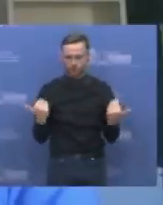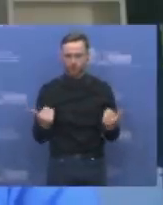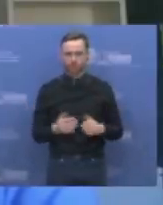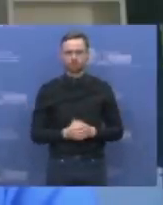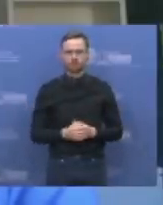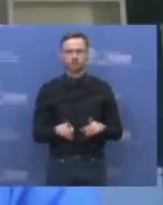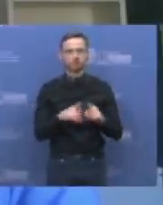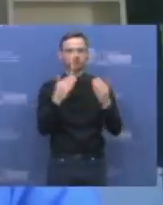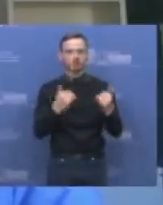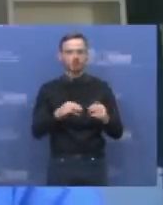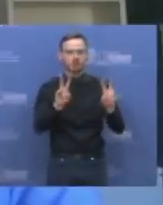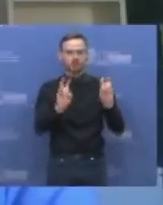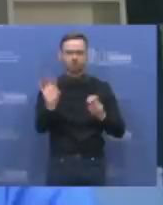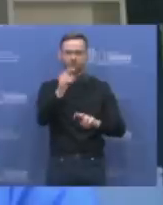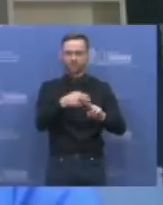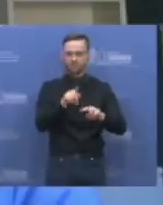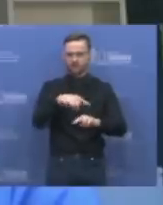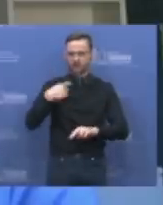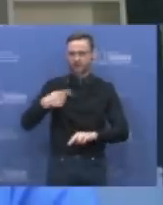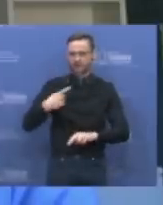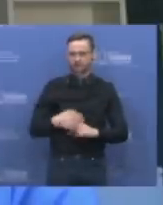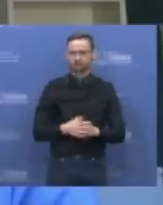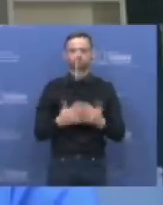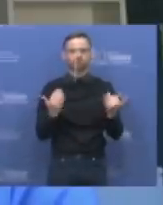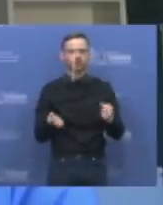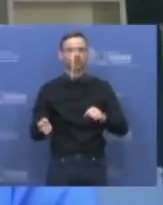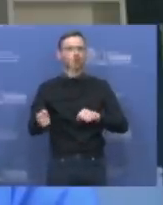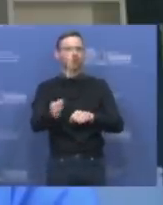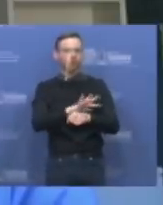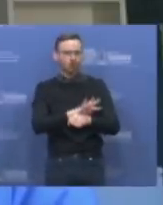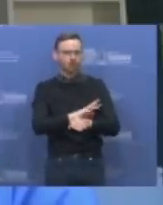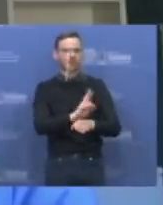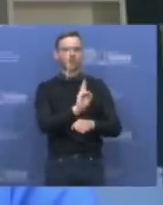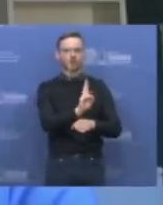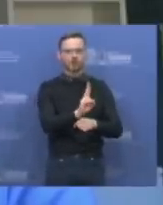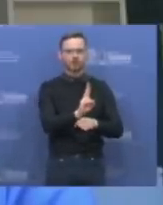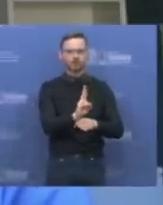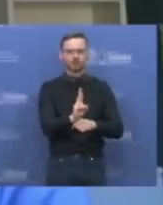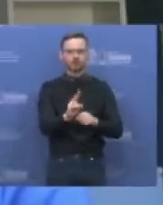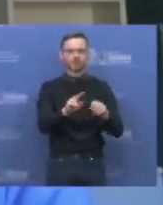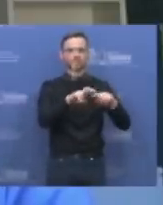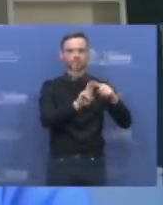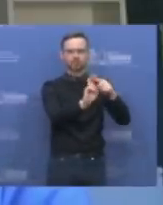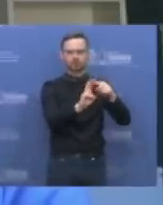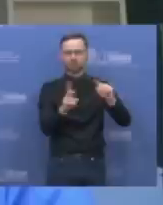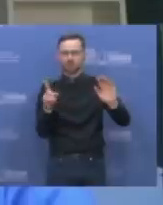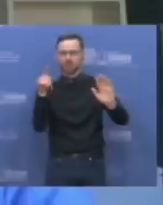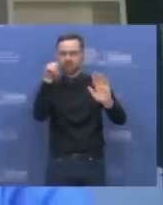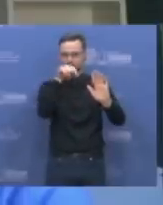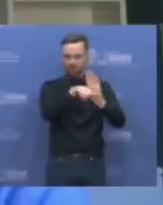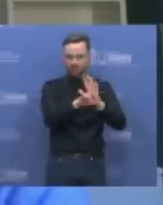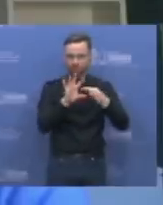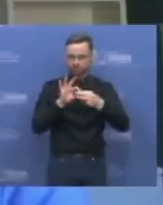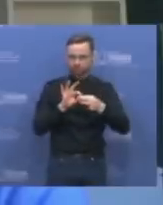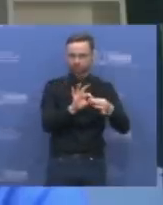dabar kalbame. Tokiu būdu koronavirusai patekia iš šikšnos pradinių organizmą, suradų idealią sistemą, galima